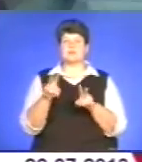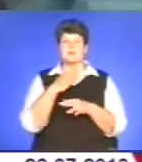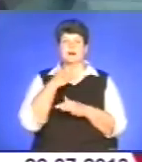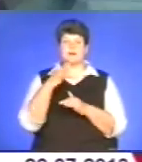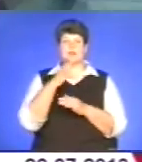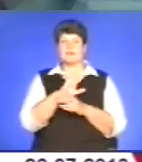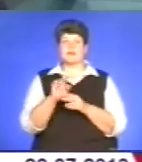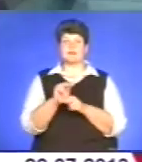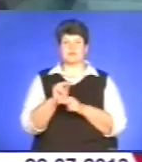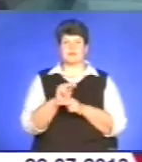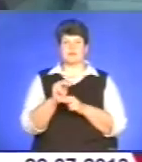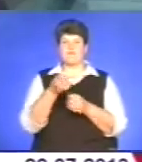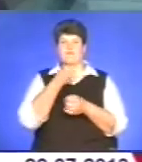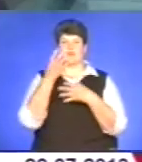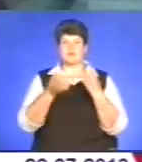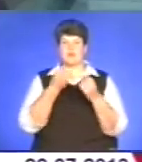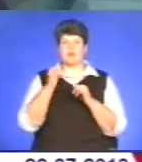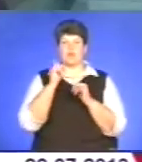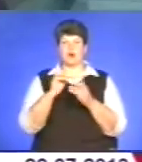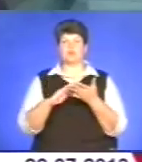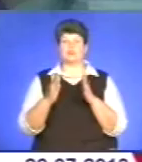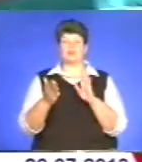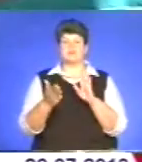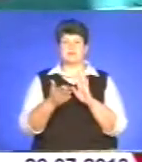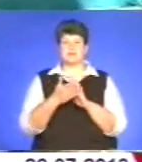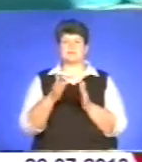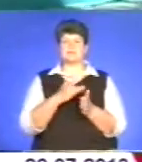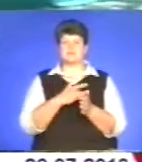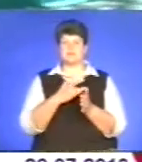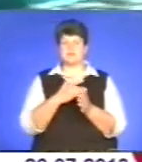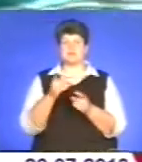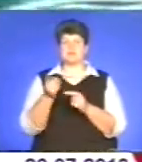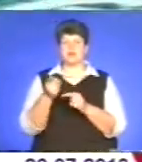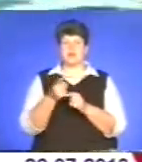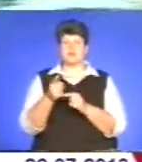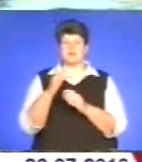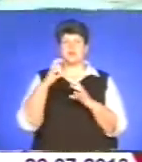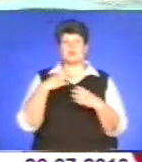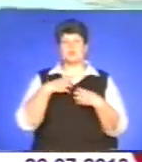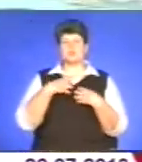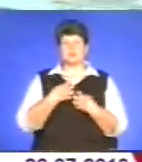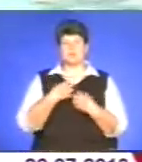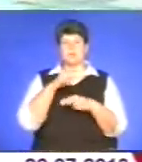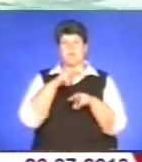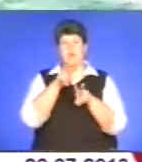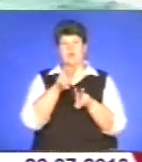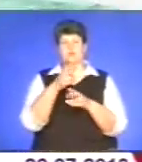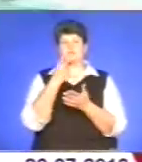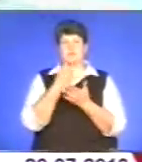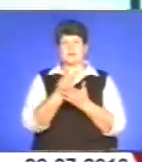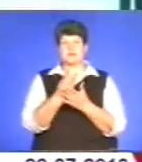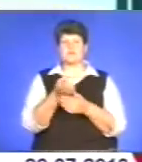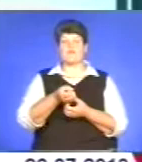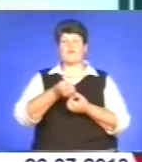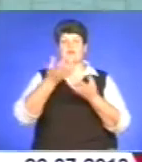фонтанів. У поганому стані водограй у серці Тернополя поряд із Радсом. Сумним поглядом з радянського минулого дивиться на перехожих